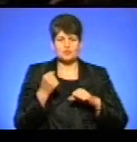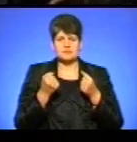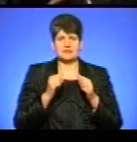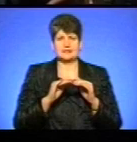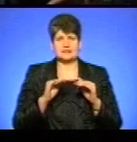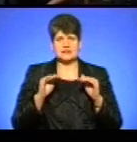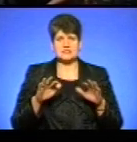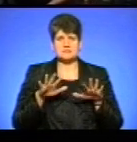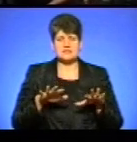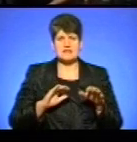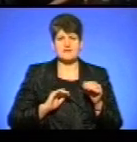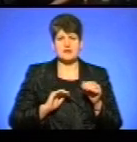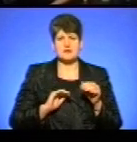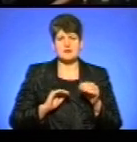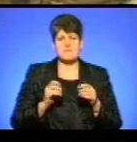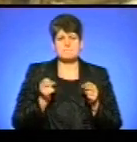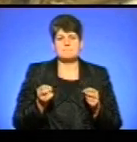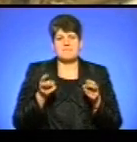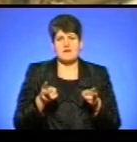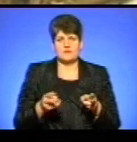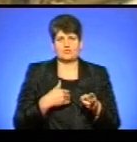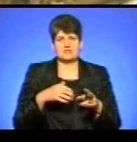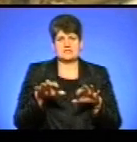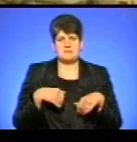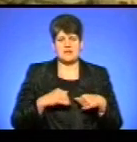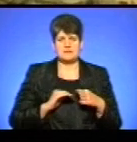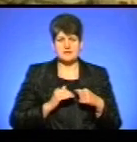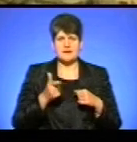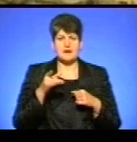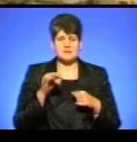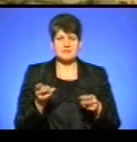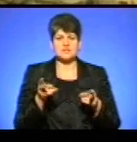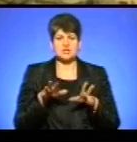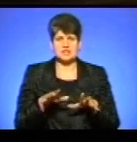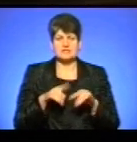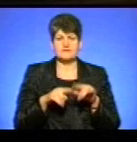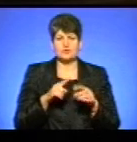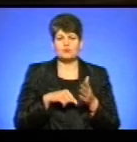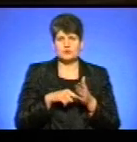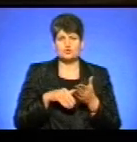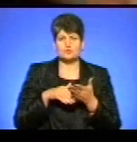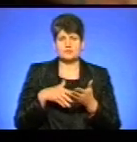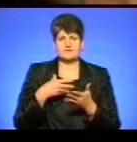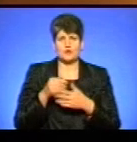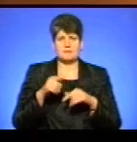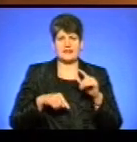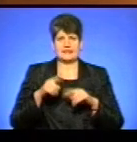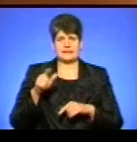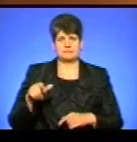та місцевою мафією, яка намагається відібрати його бізнес. Герман залишається в рідному місті, щоб допомогти своїм рідним.